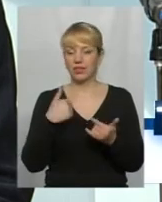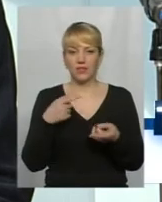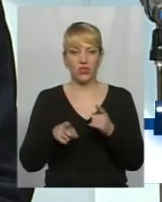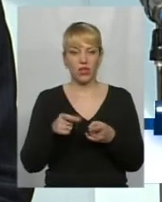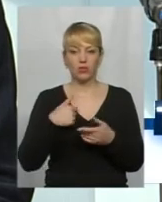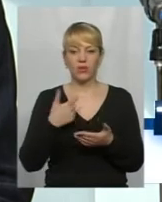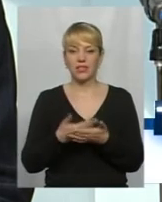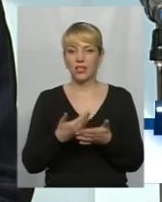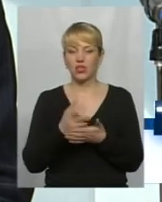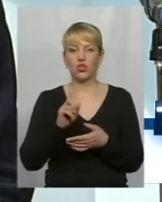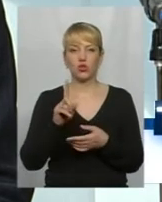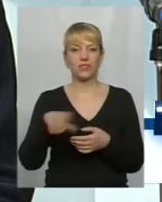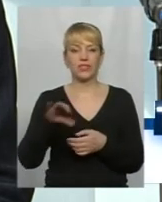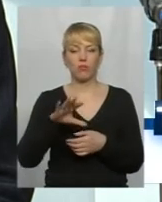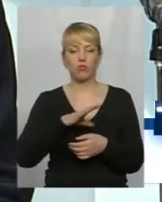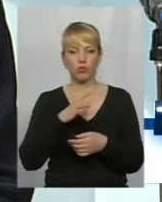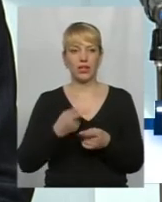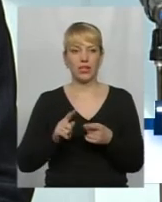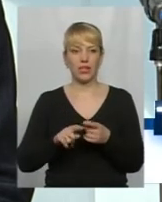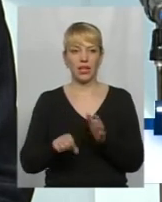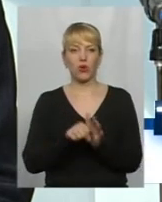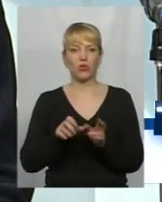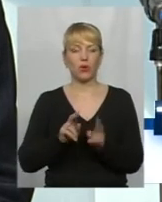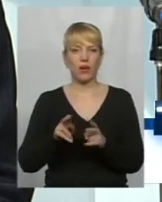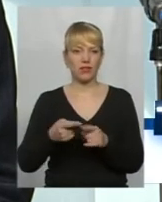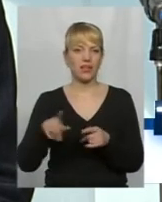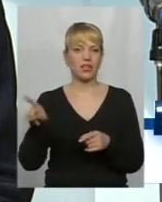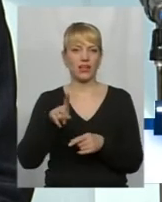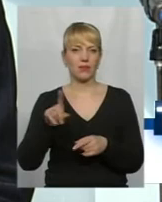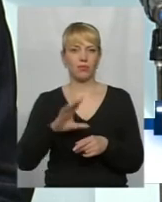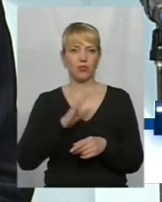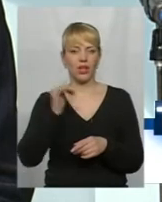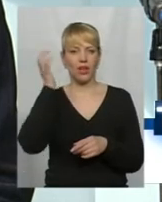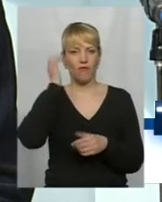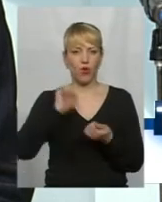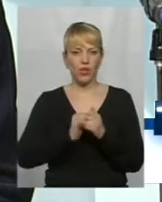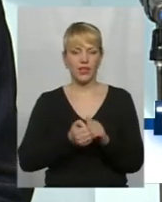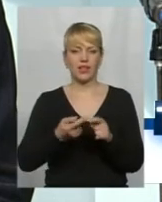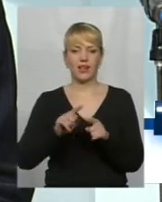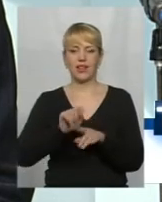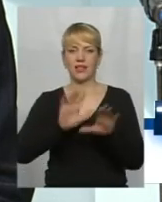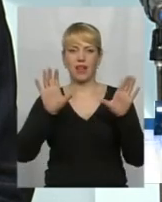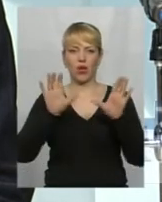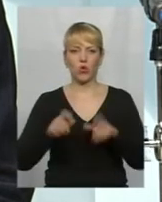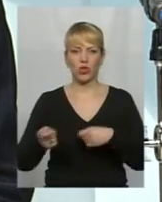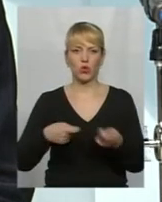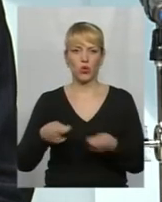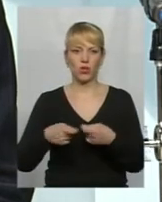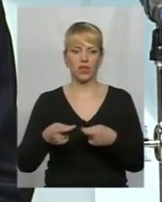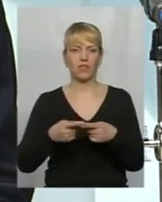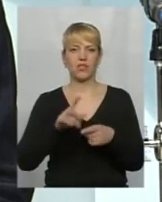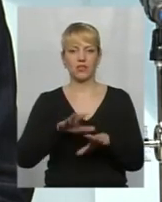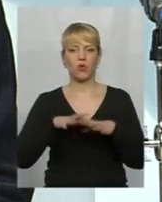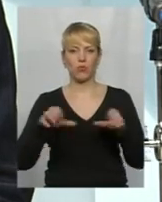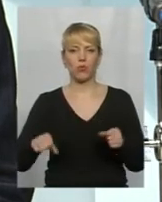що все те, що йшло, вся та контрабанда, все те, що йшло, і вугілля, і незаконна торгівля з окупованими